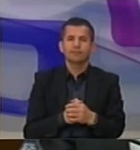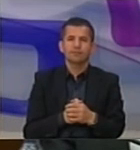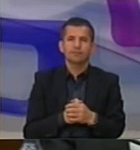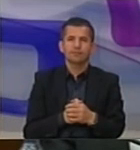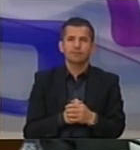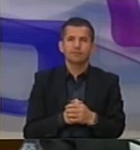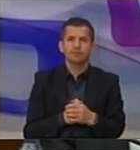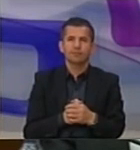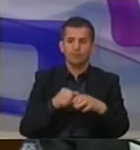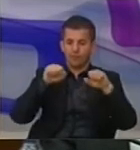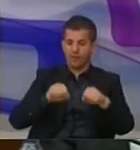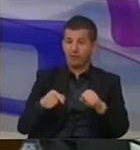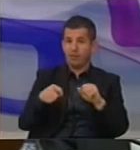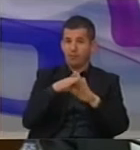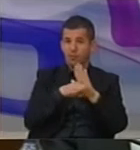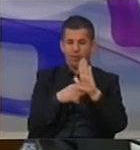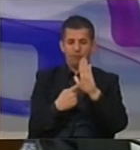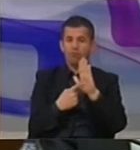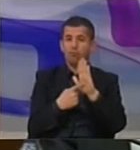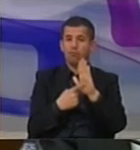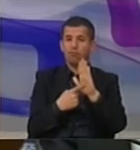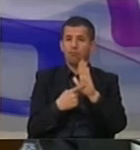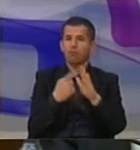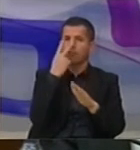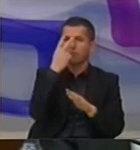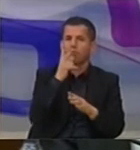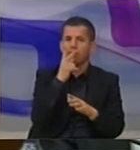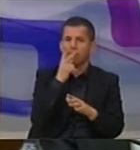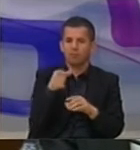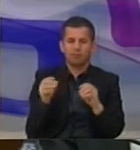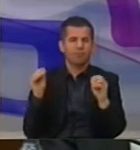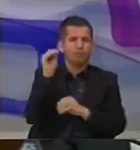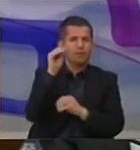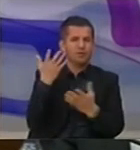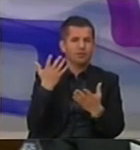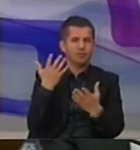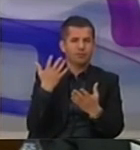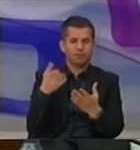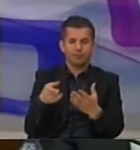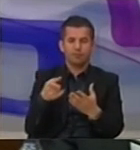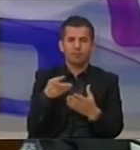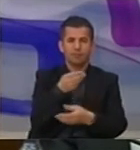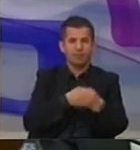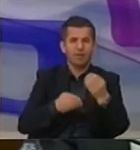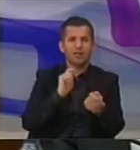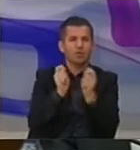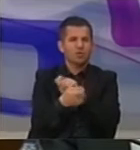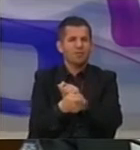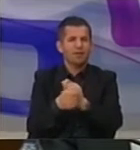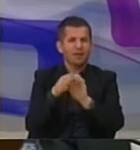Qeveria me përmes t'i programi, synon në rritin e të, pra në reformimin e politikave të atimore,